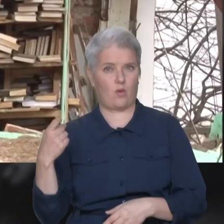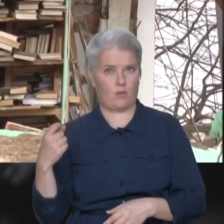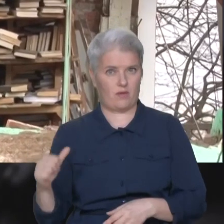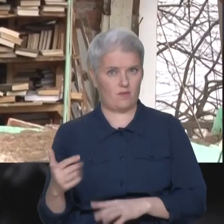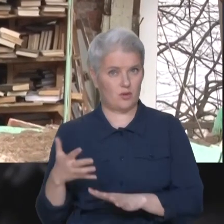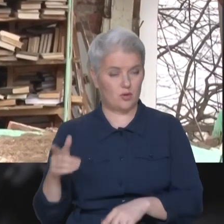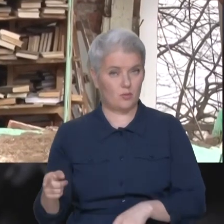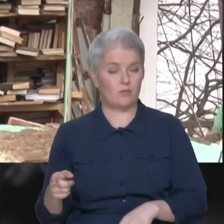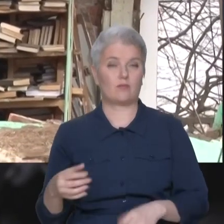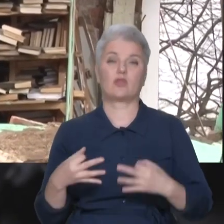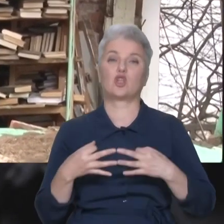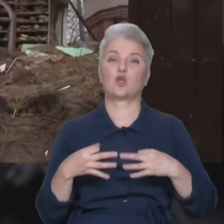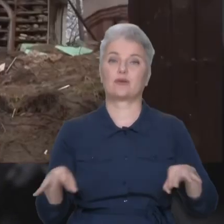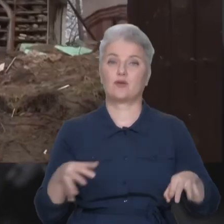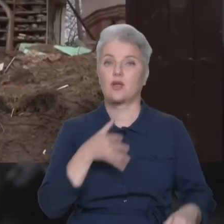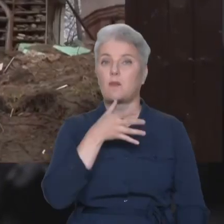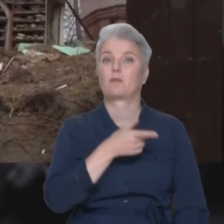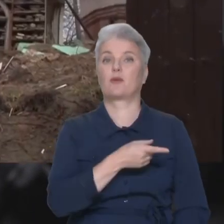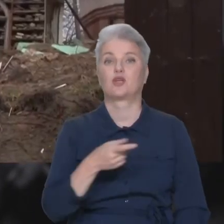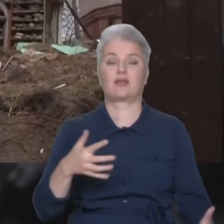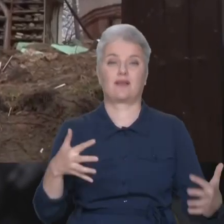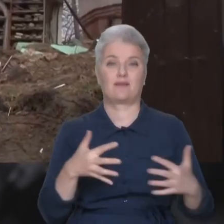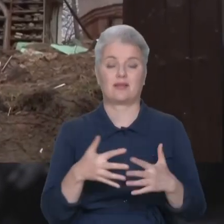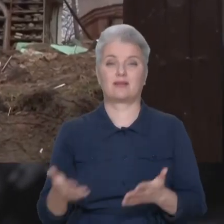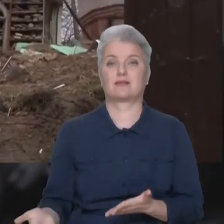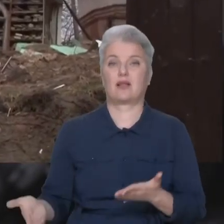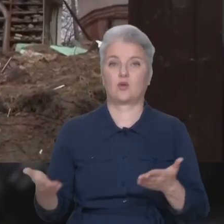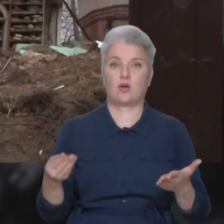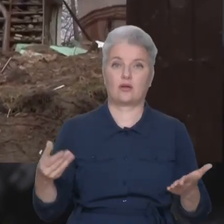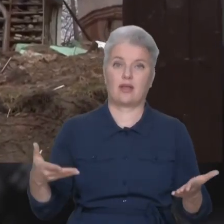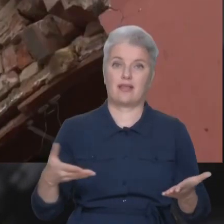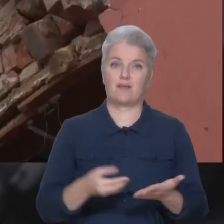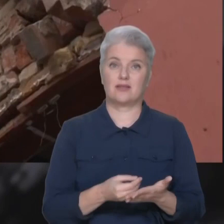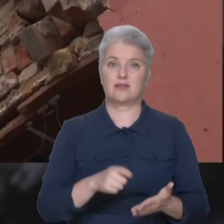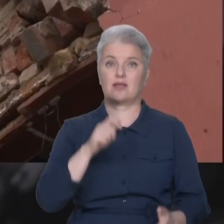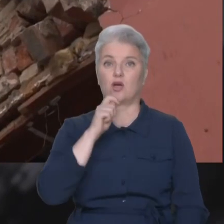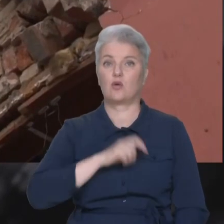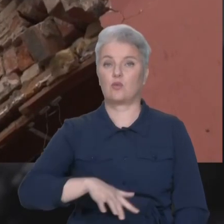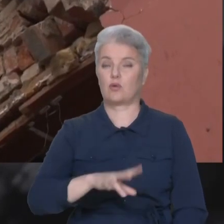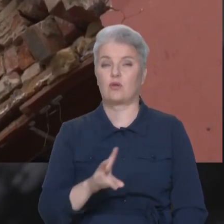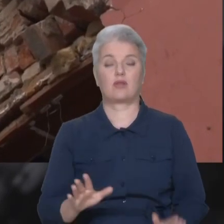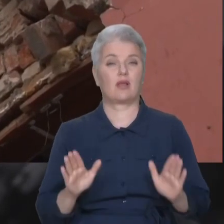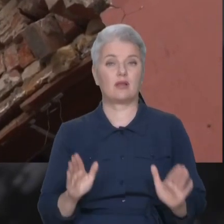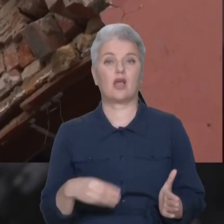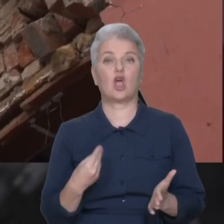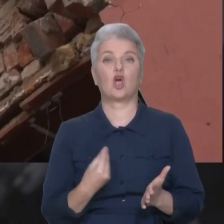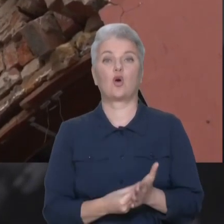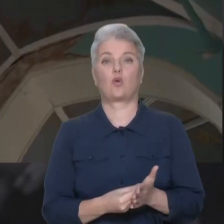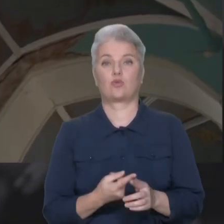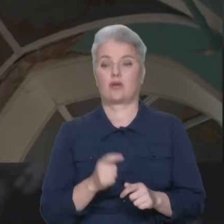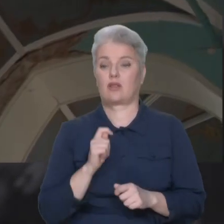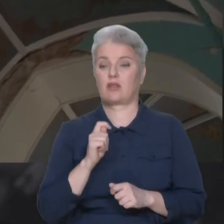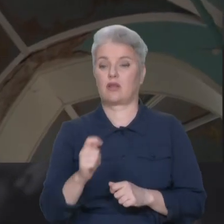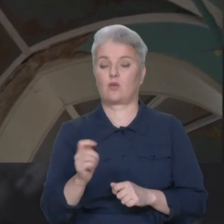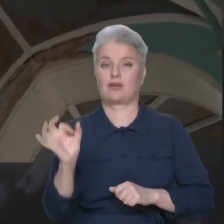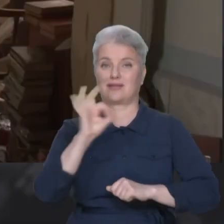дозволить, в тому числі під час війни, залучати інвестицію в Україну. Тобто це не тільки кошти, які надають нам західні